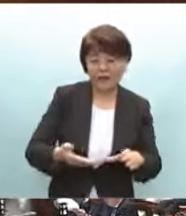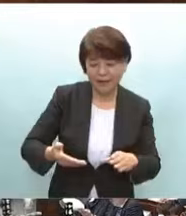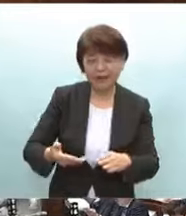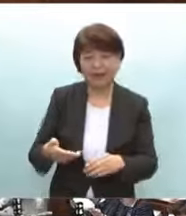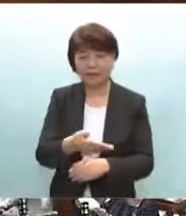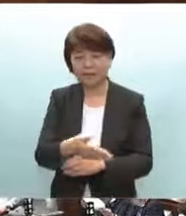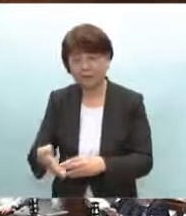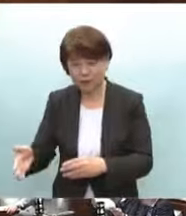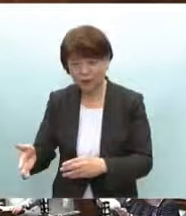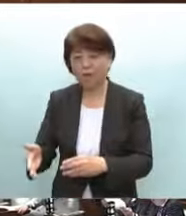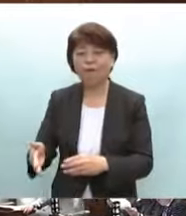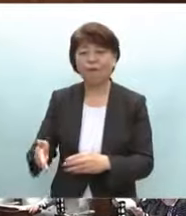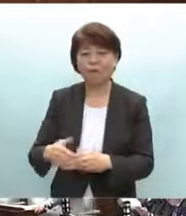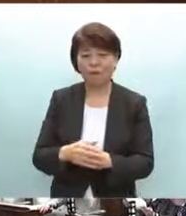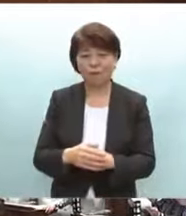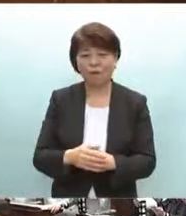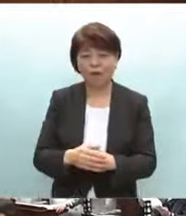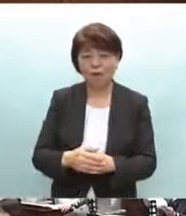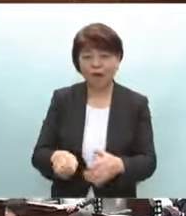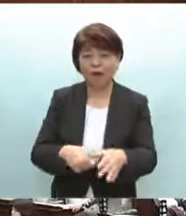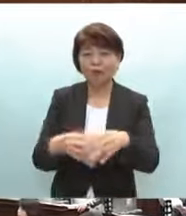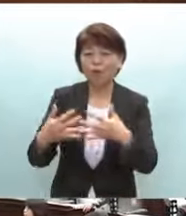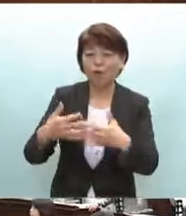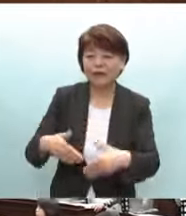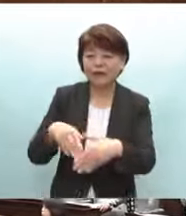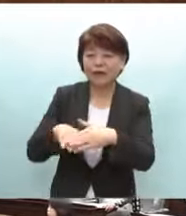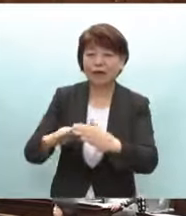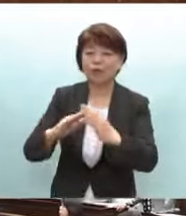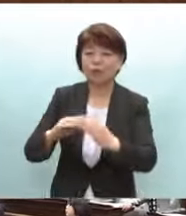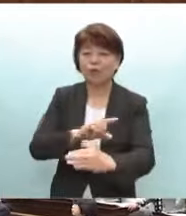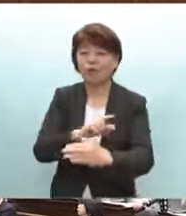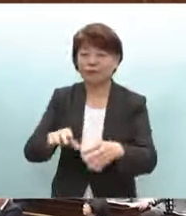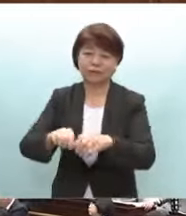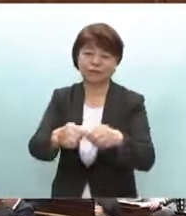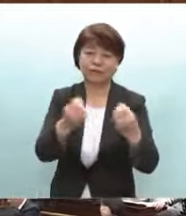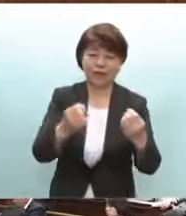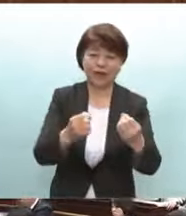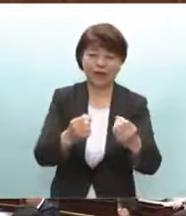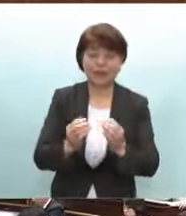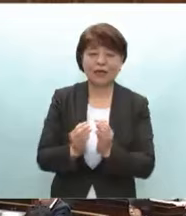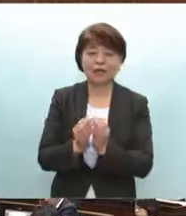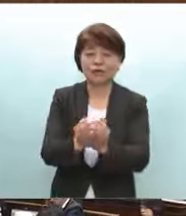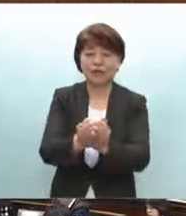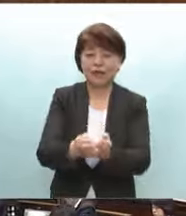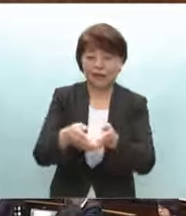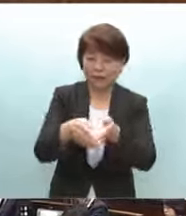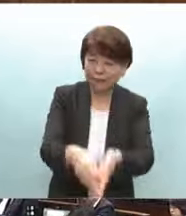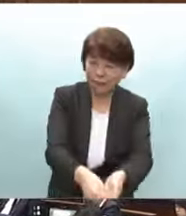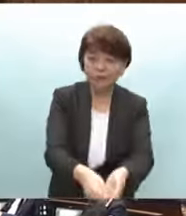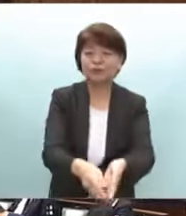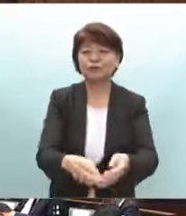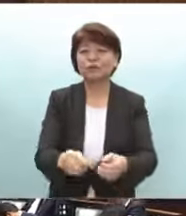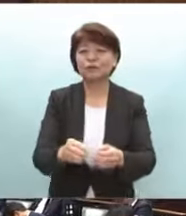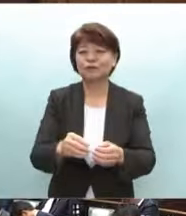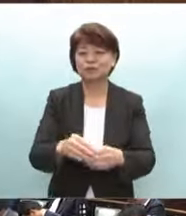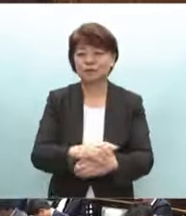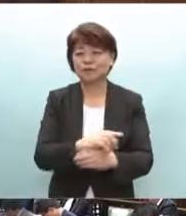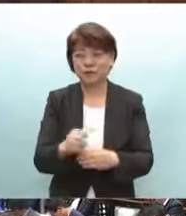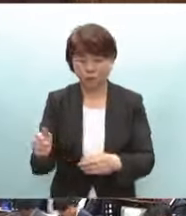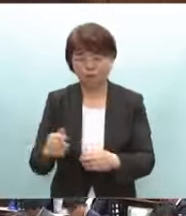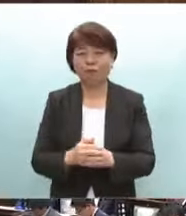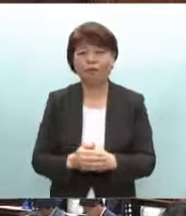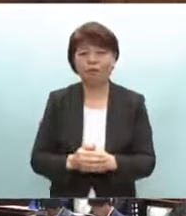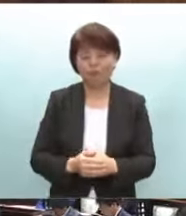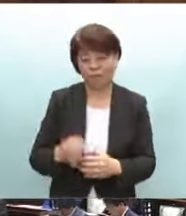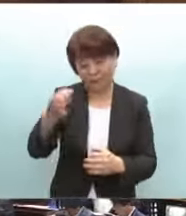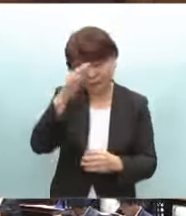機家農機格納庫などの損壊多くの漁船の転覆や沈没漁港の使用風呂など重大な被害